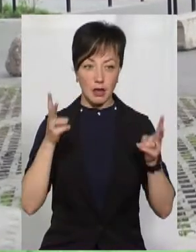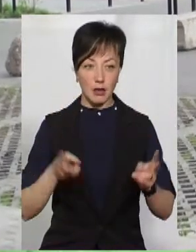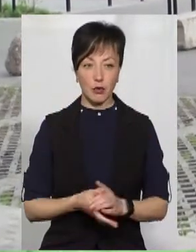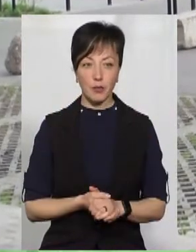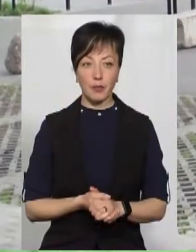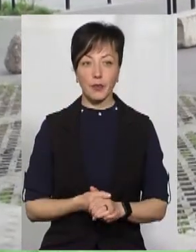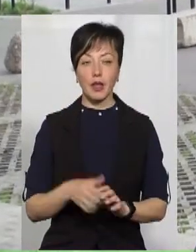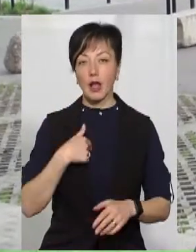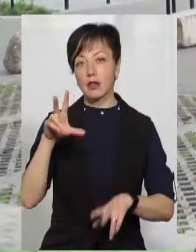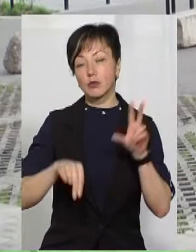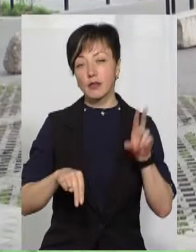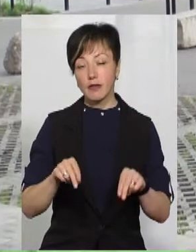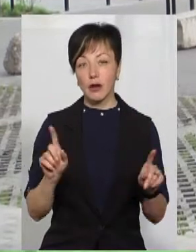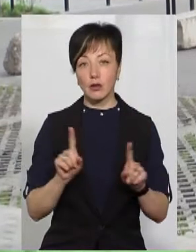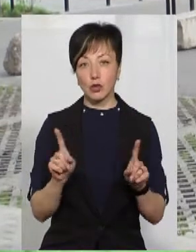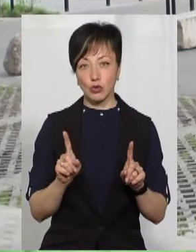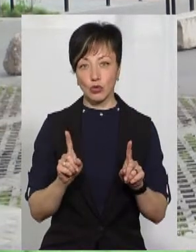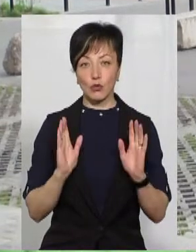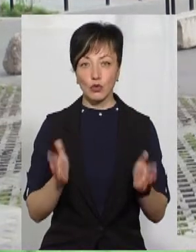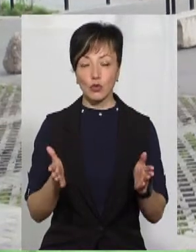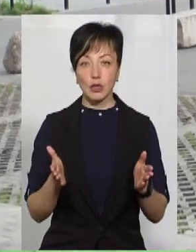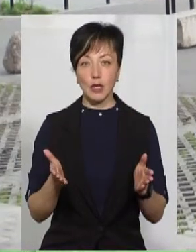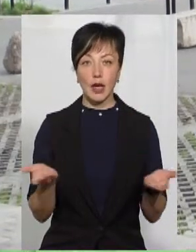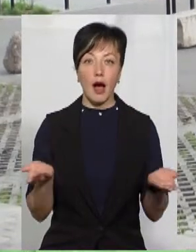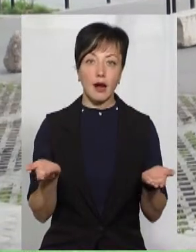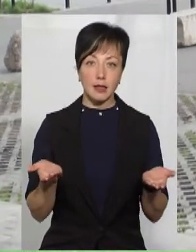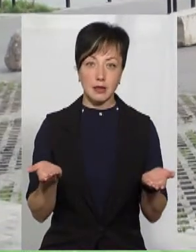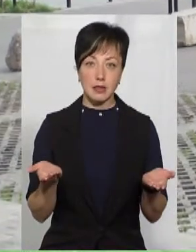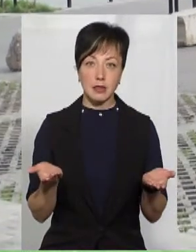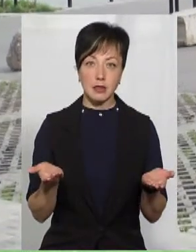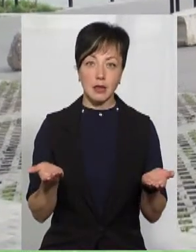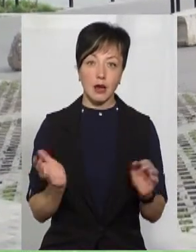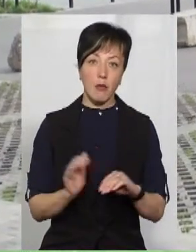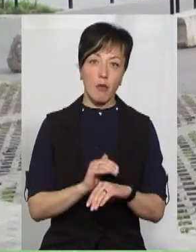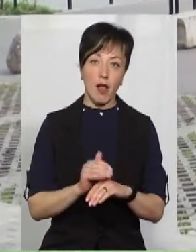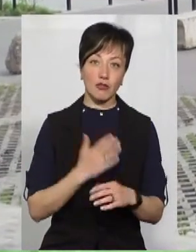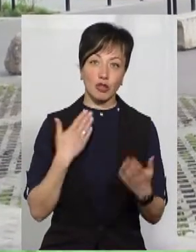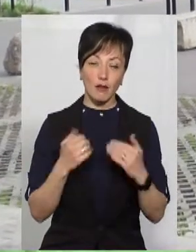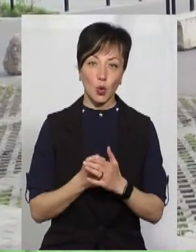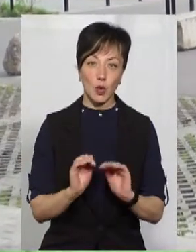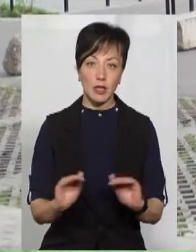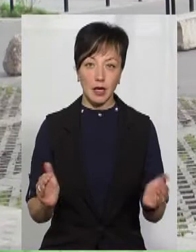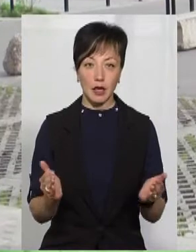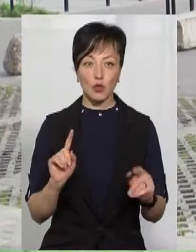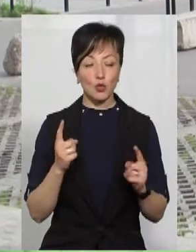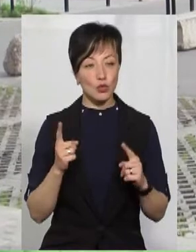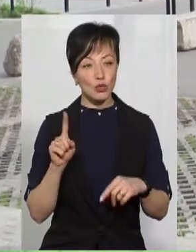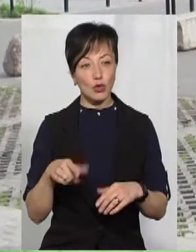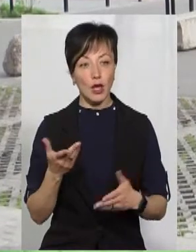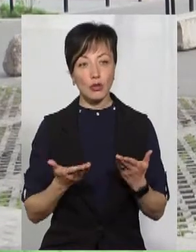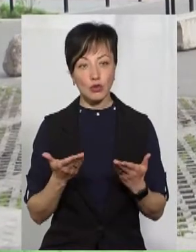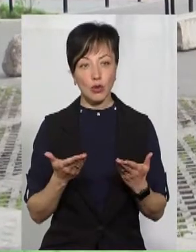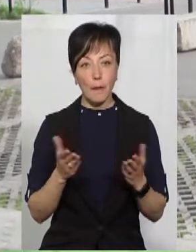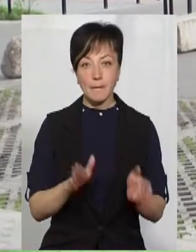Дуже маю надію, що будуть, можливо, якісь чи поблажливі ставлення до дітей. Тому що, якщо